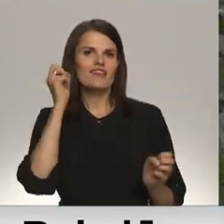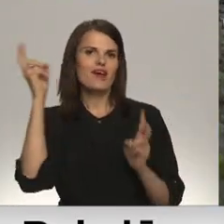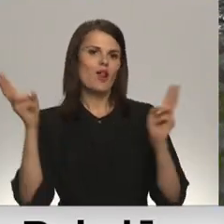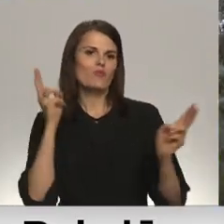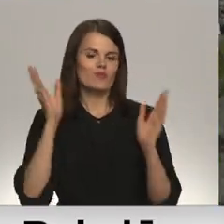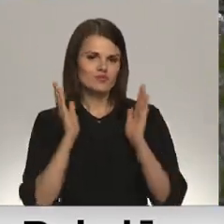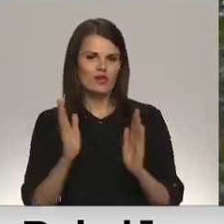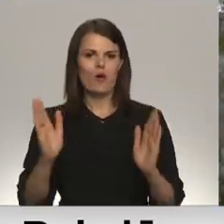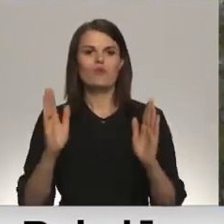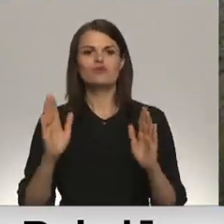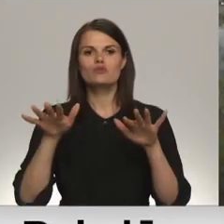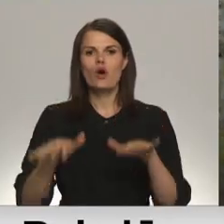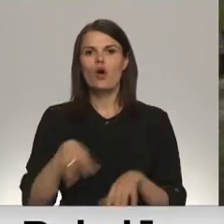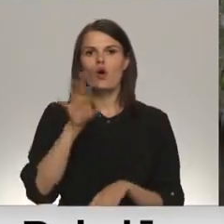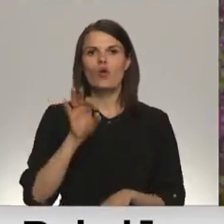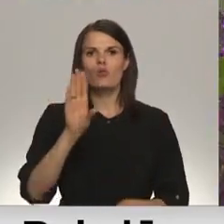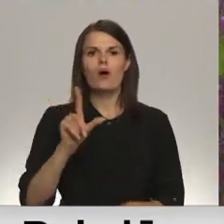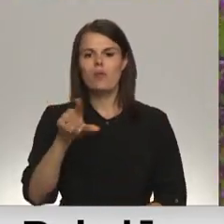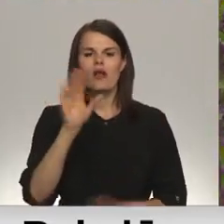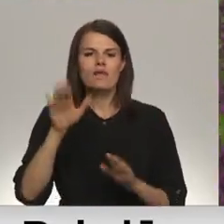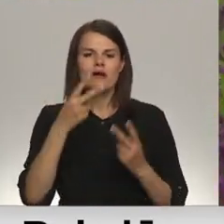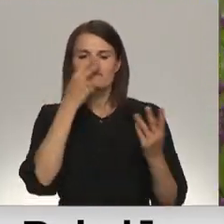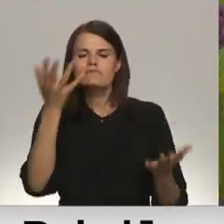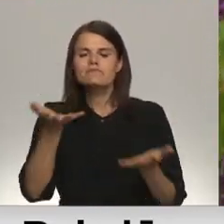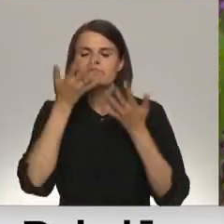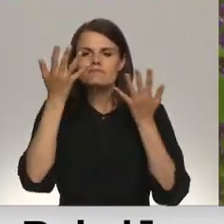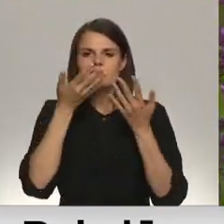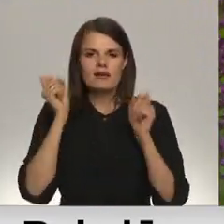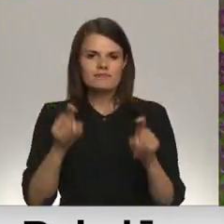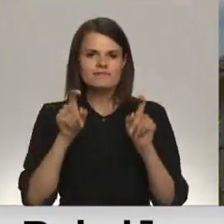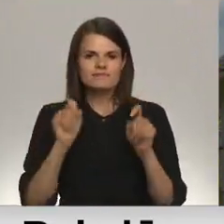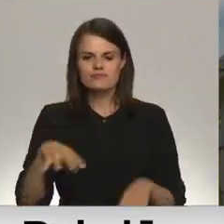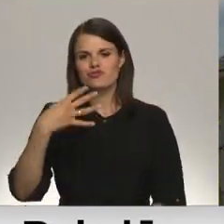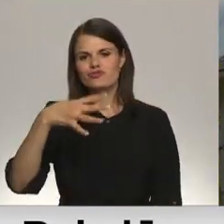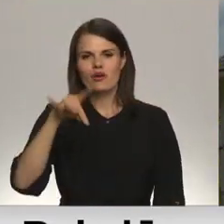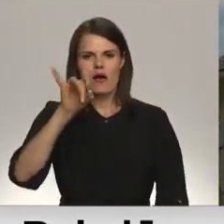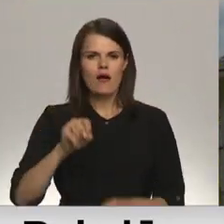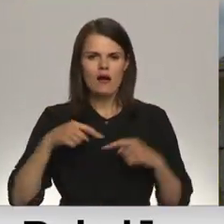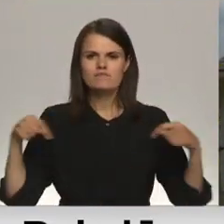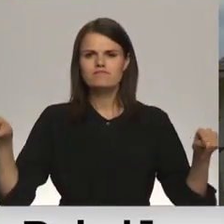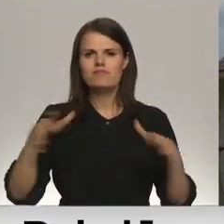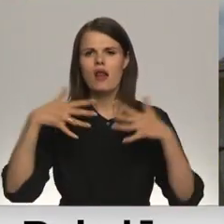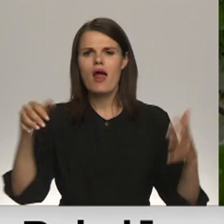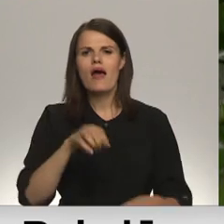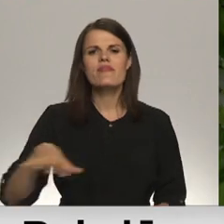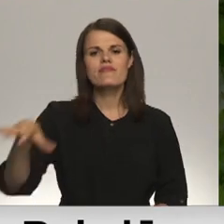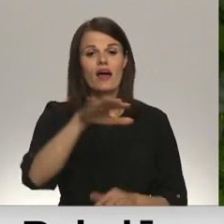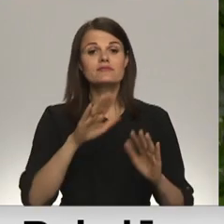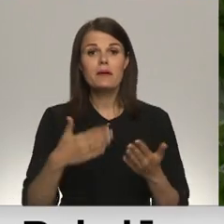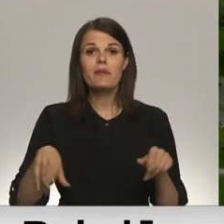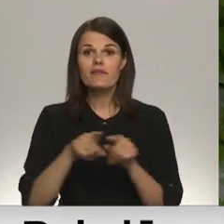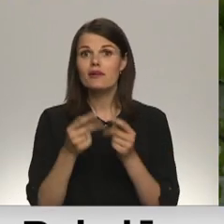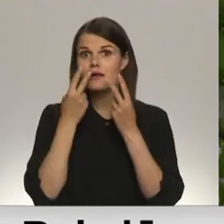Dobelē iespējams nevien baudīt galvu rebinošo ziedu smaržu pašā 40 hektāru lielajā ceriņu dārzā, bet arī